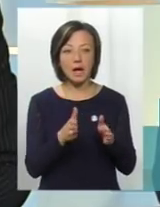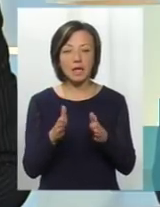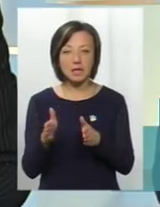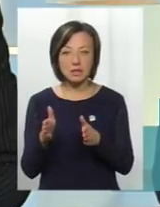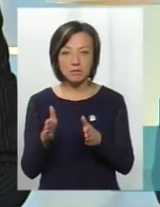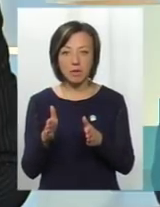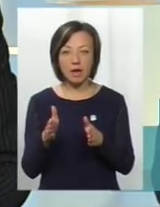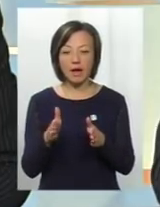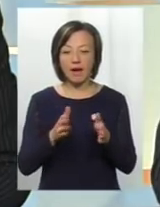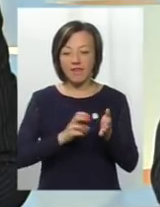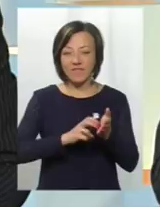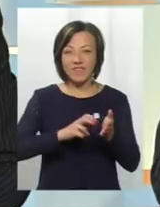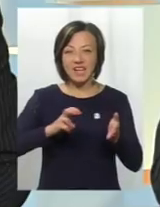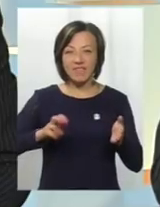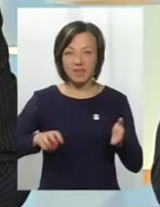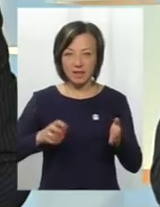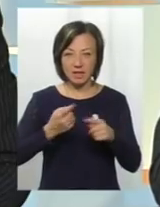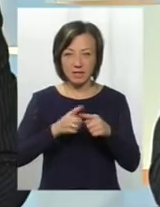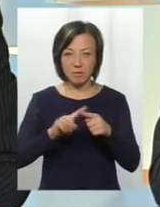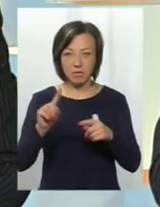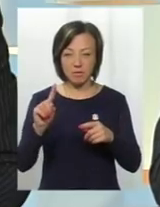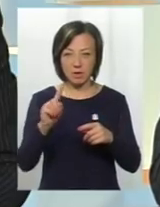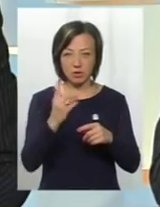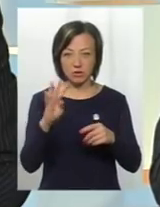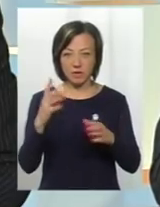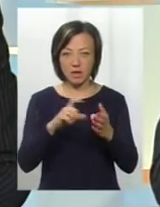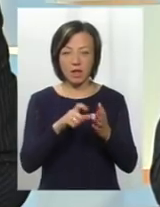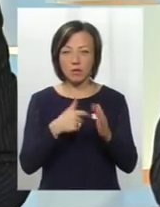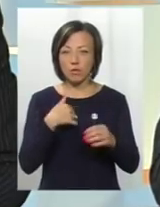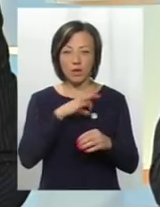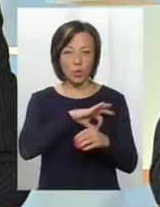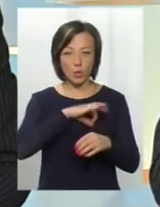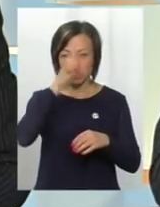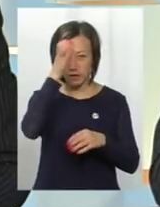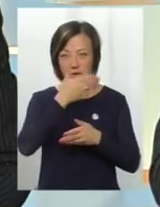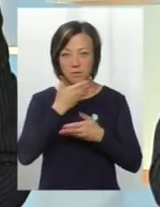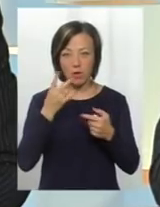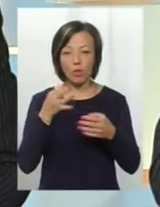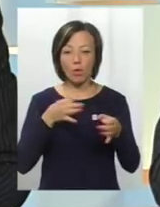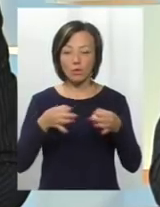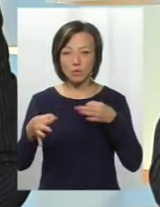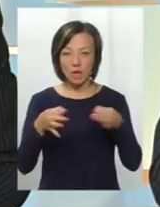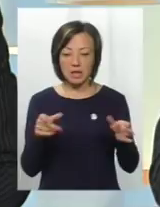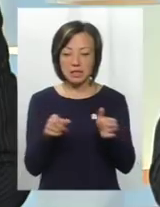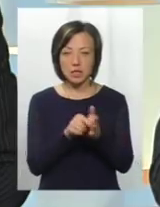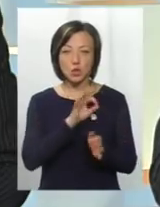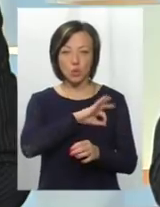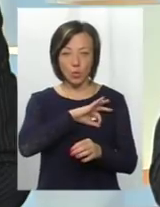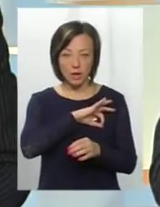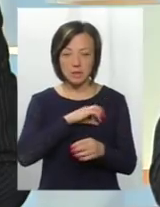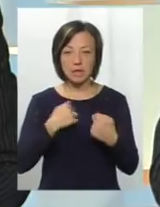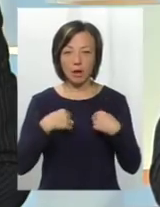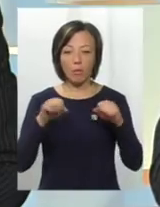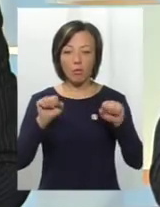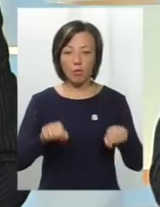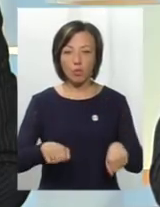виведення, Як на мене, хоча я не маю юридичної освіти, але консультації із юристами дають нам підставу